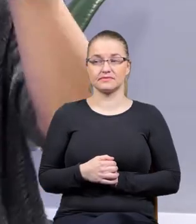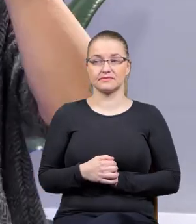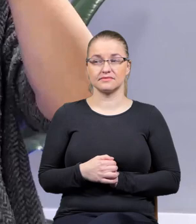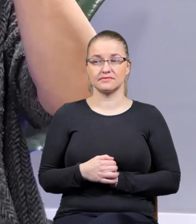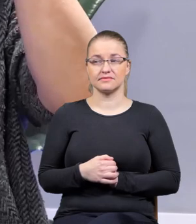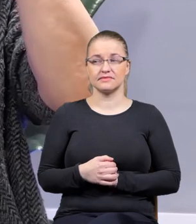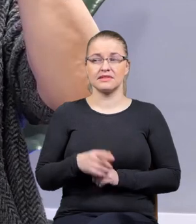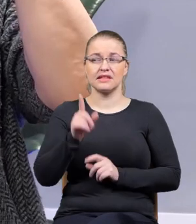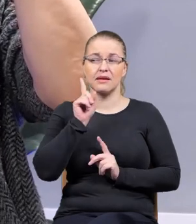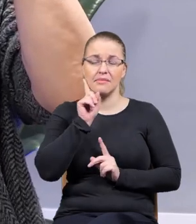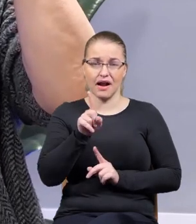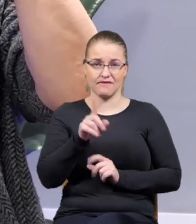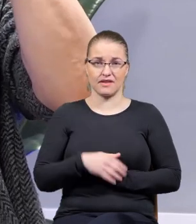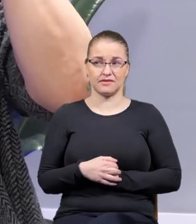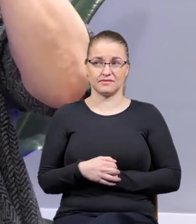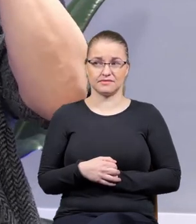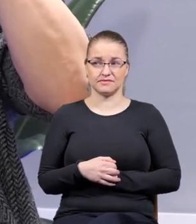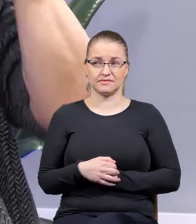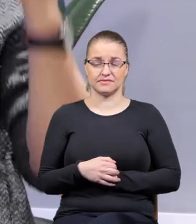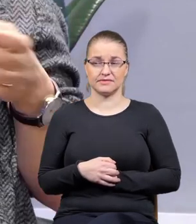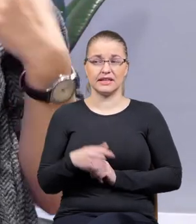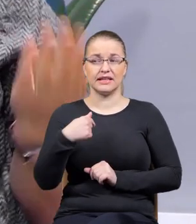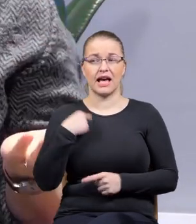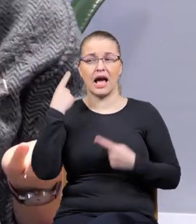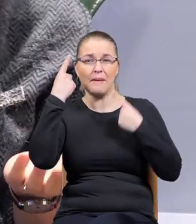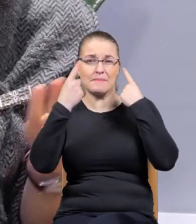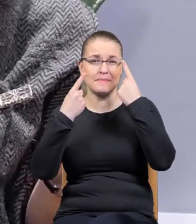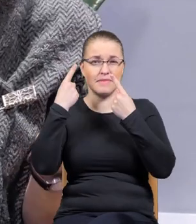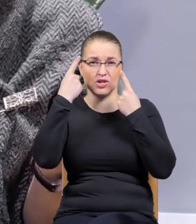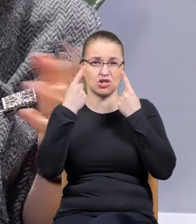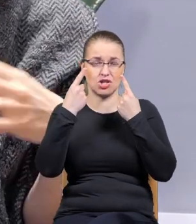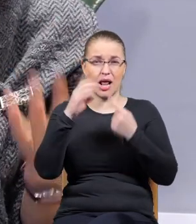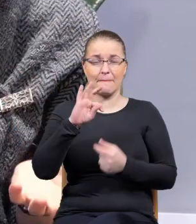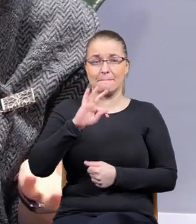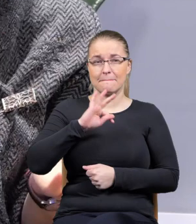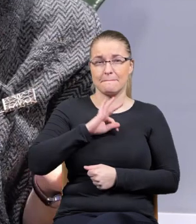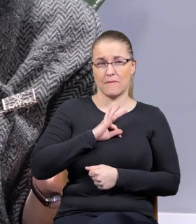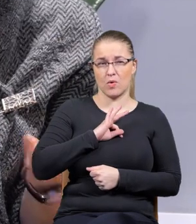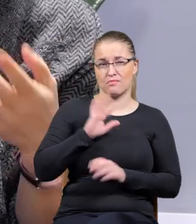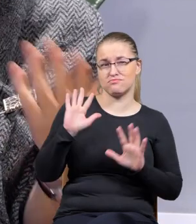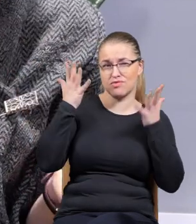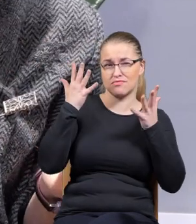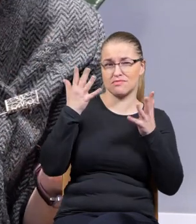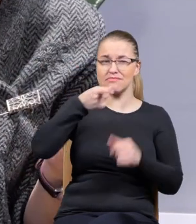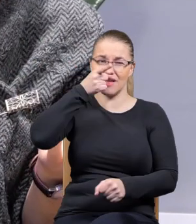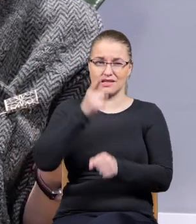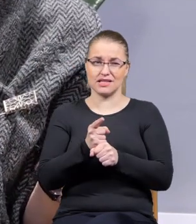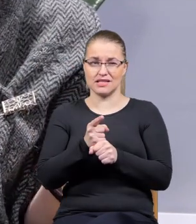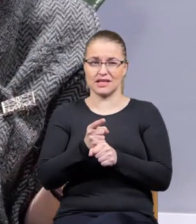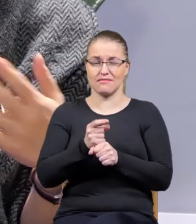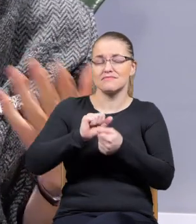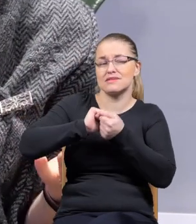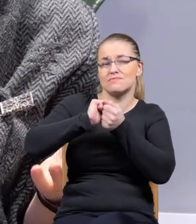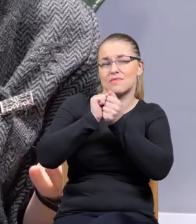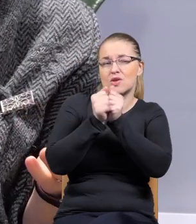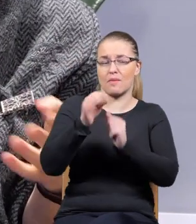ale naprawdę wydaje mi się, że moim buntem, takim decyzją zbuntowaną, która zmieniła